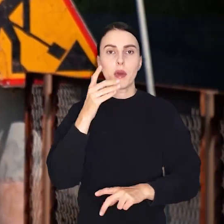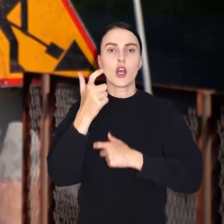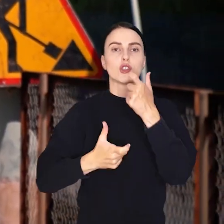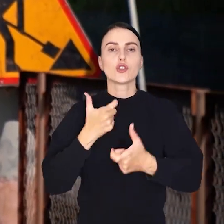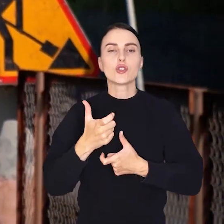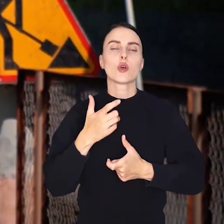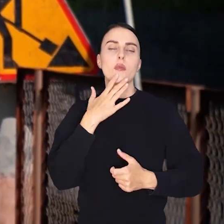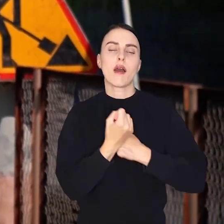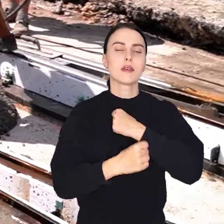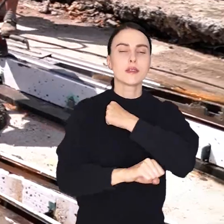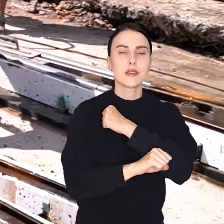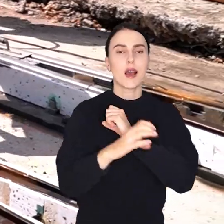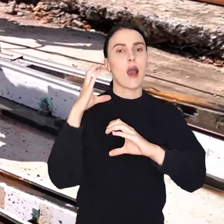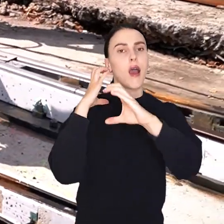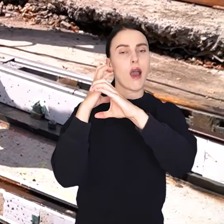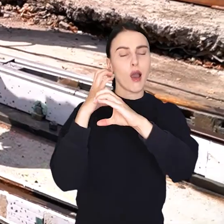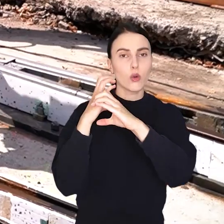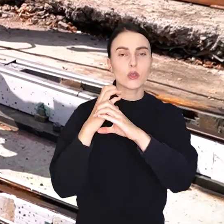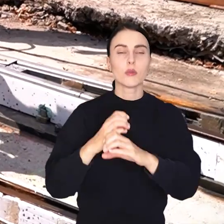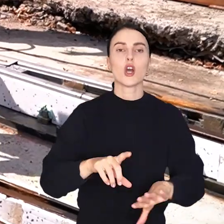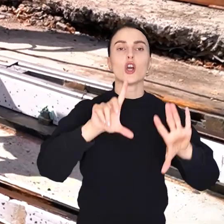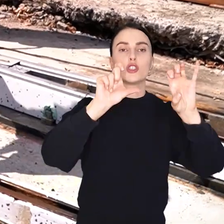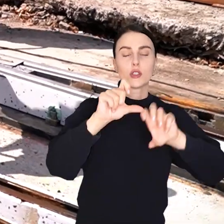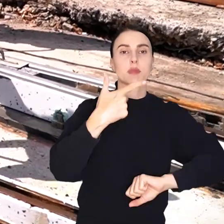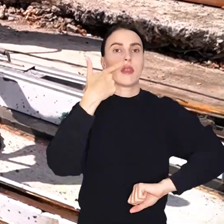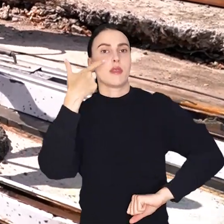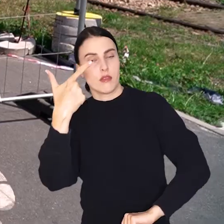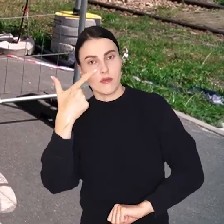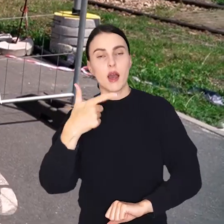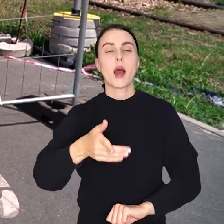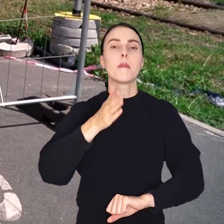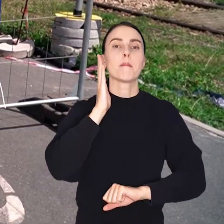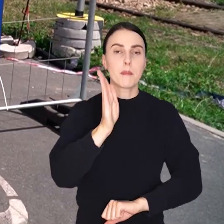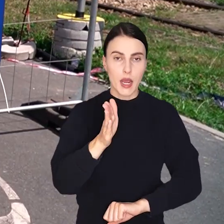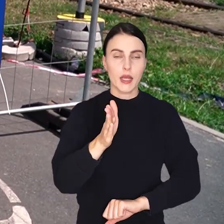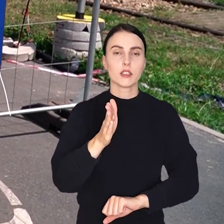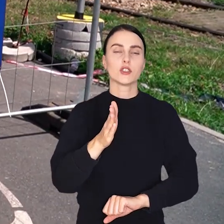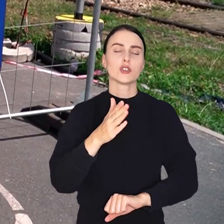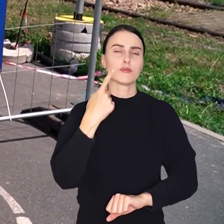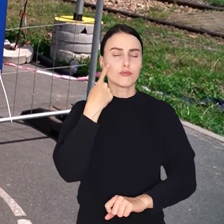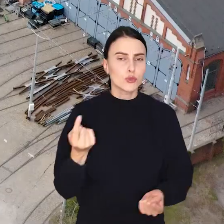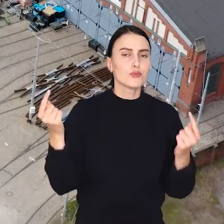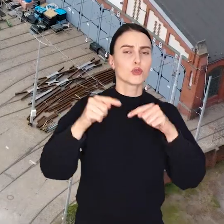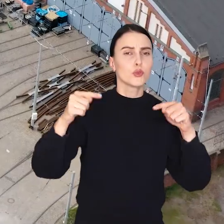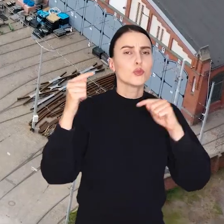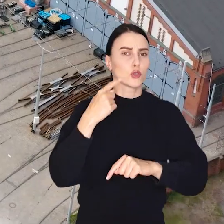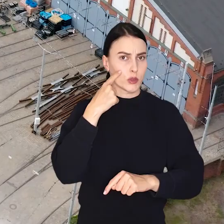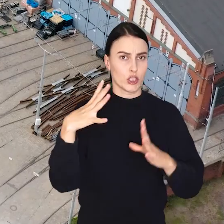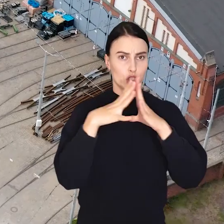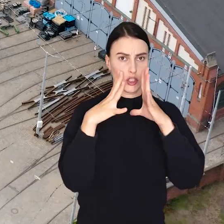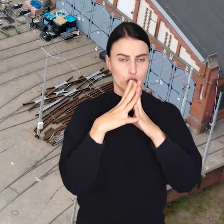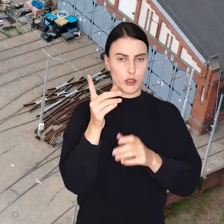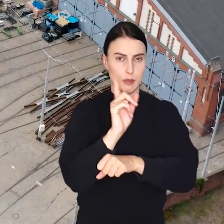uruchomione kursy zastępczej linii autobusowej nr 702, która będzie kursowała z częstotliwością co 10 minut.